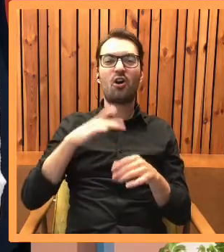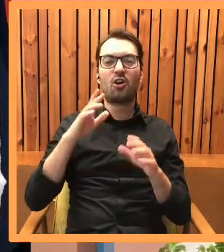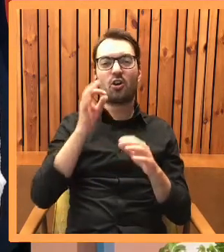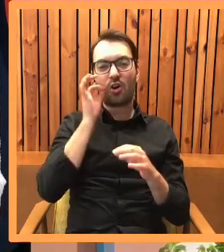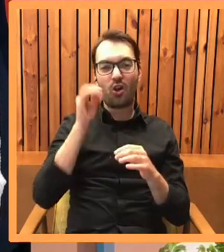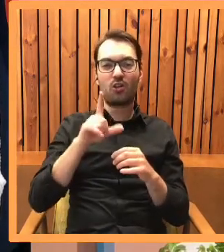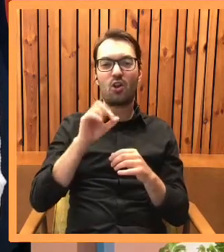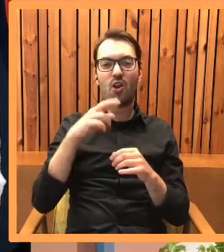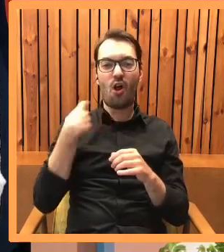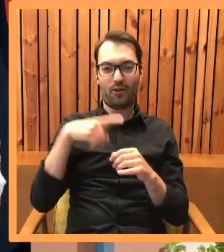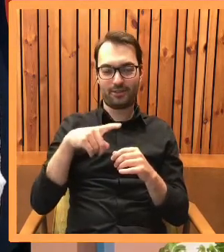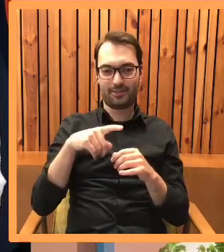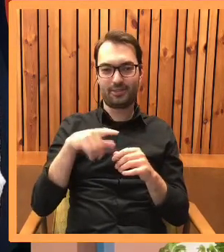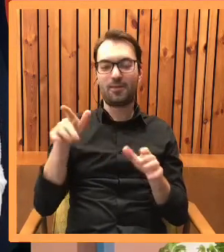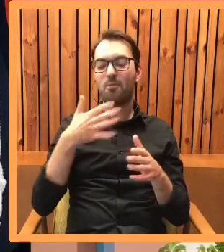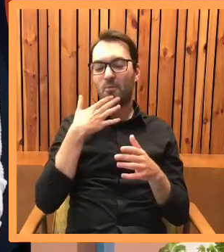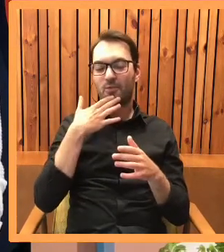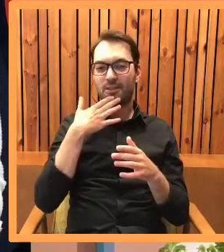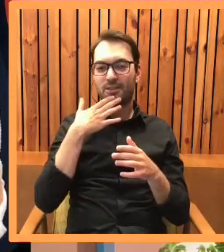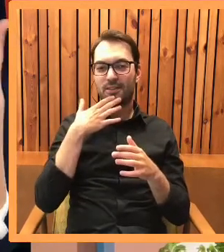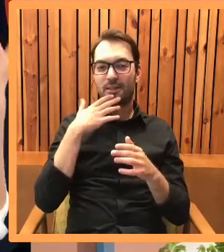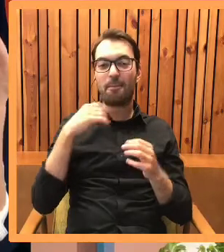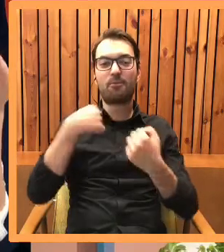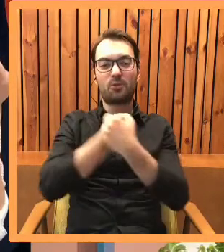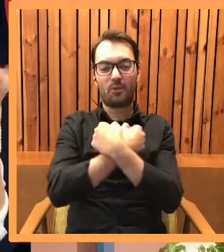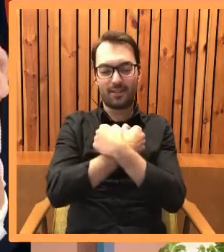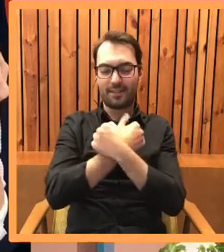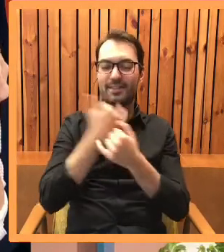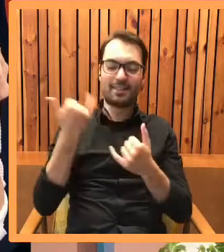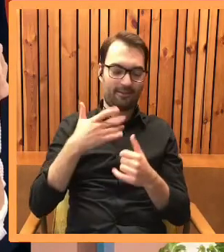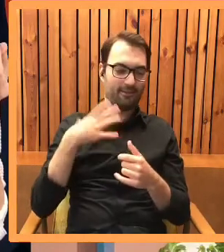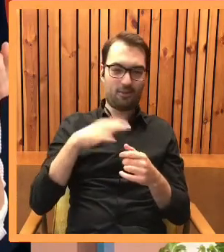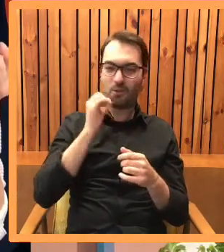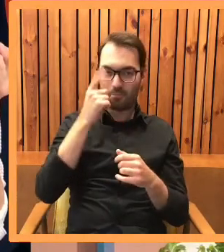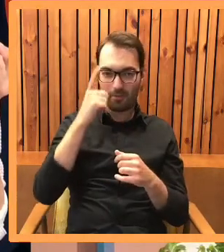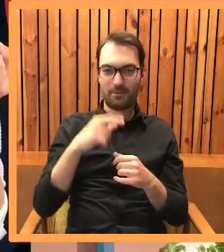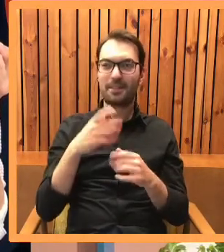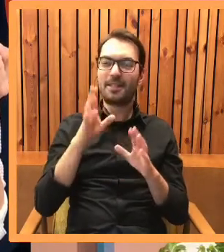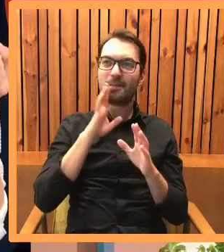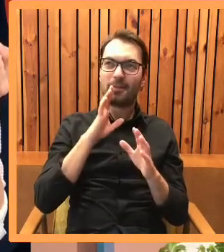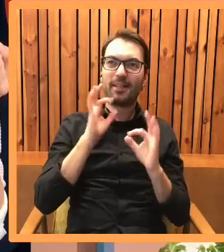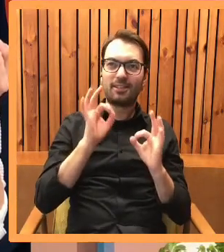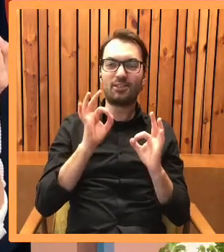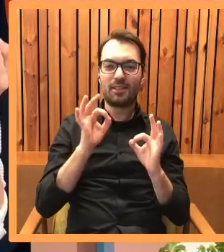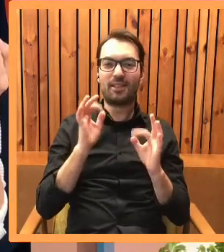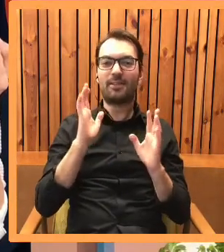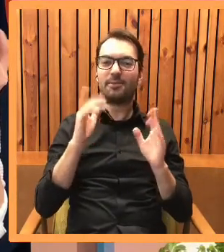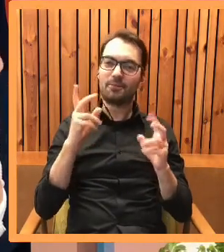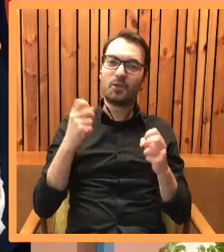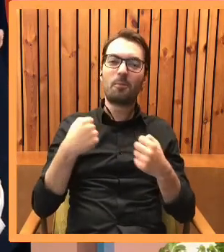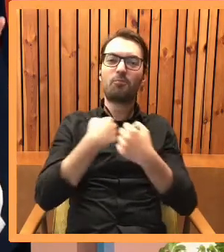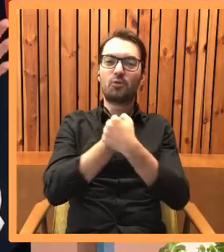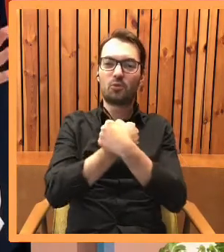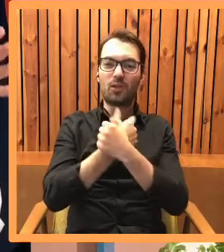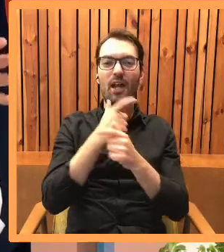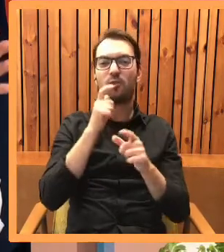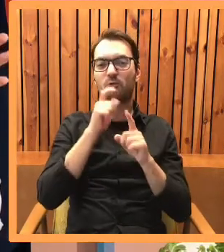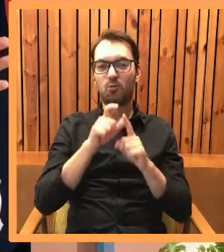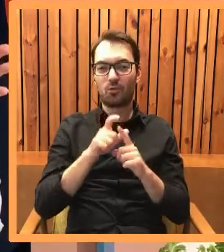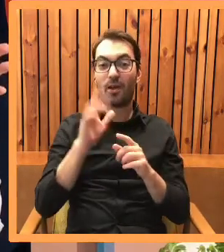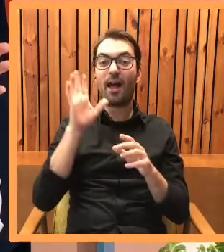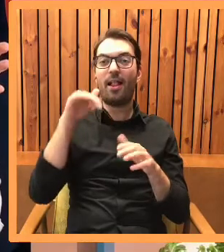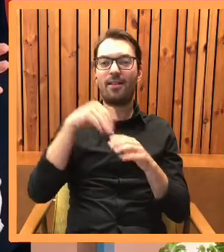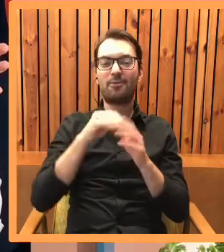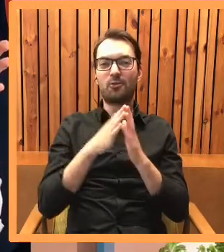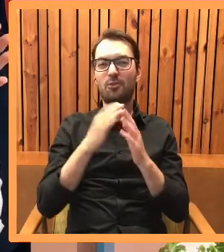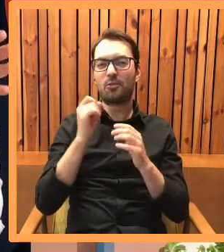przytulenie to jest zawsze dobry pomysł, więc chyba mogę zaryzykować, że będziemy w pewnym sensie przytulać słowem, chociaż tam jest kryminalna